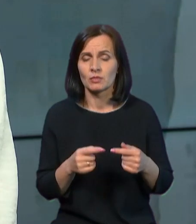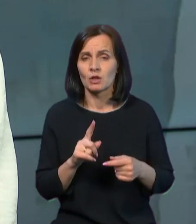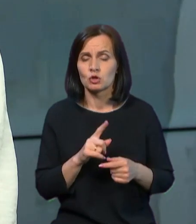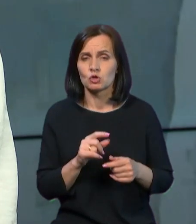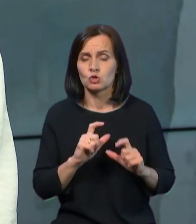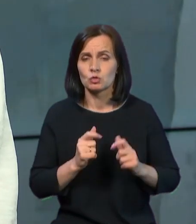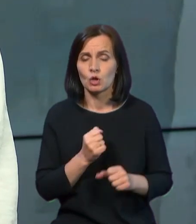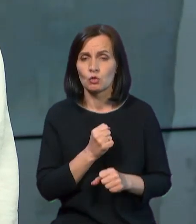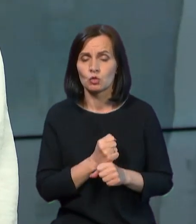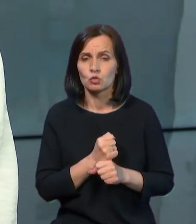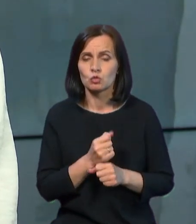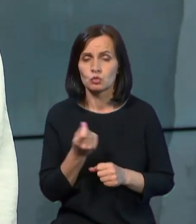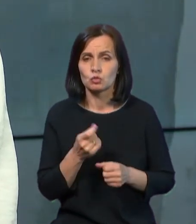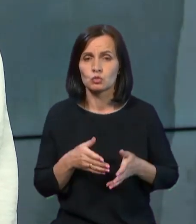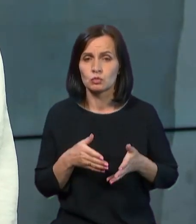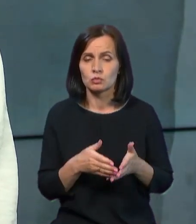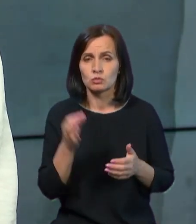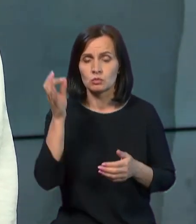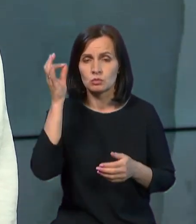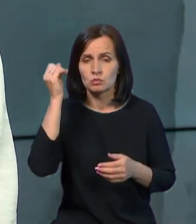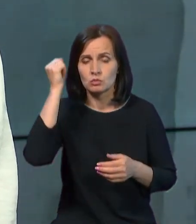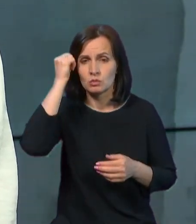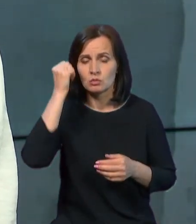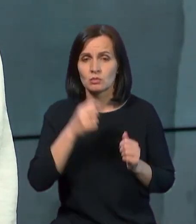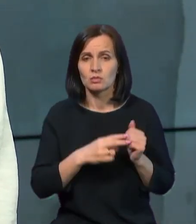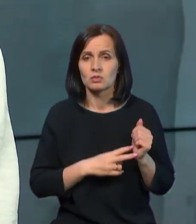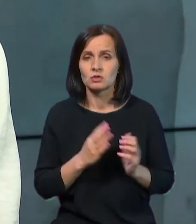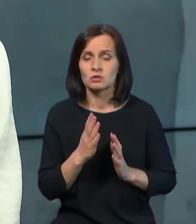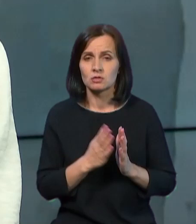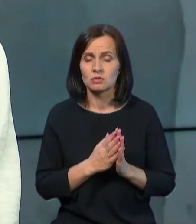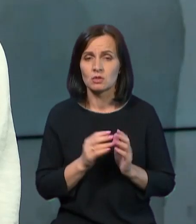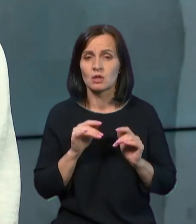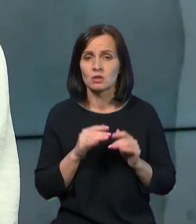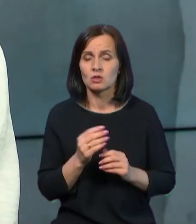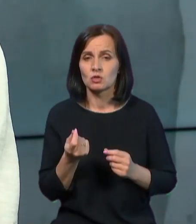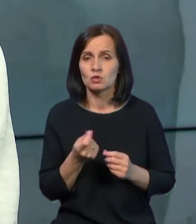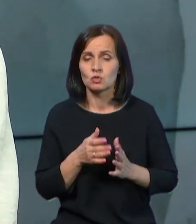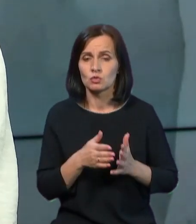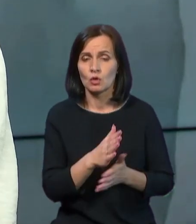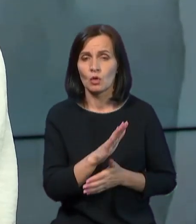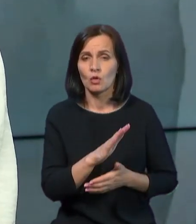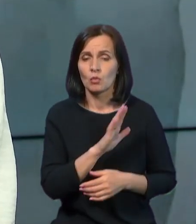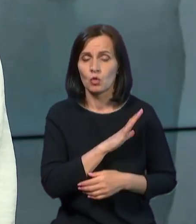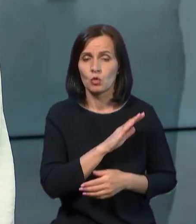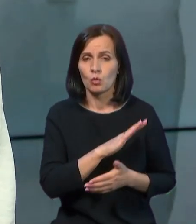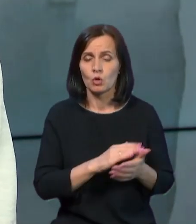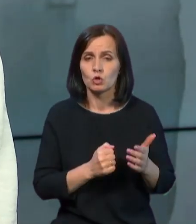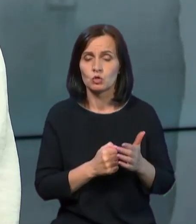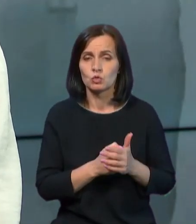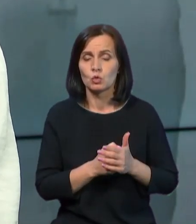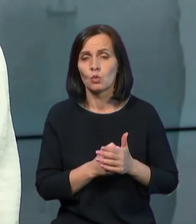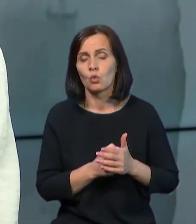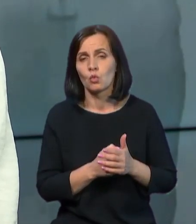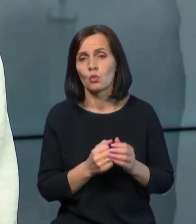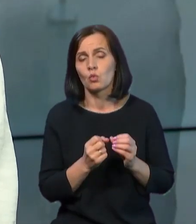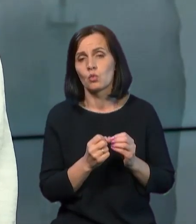І пам'ятаємо, що 17 травня дію зернової ініціативи було продовжено на 60 днів, до 16 липня. Тобто, розуміємо, що буквально